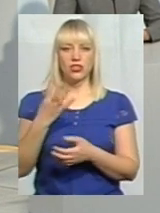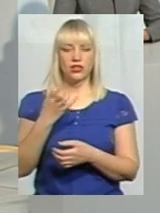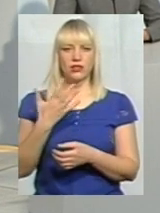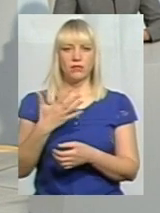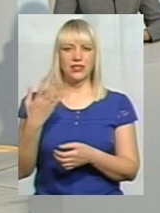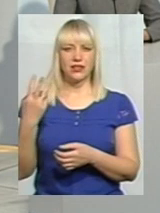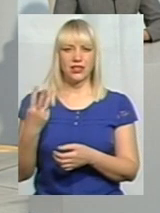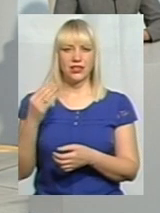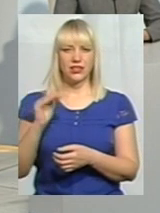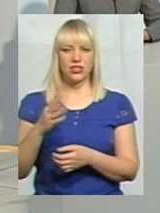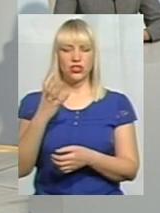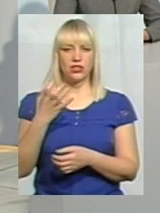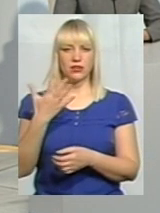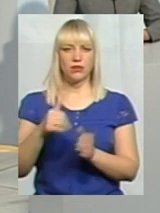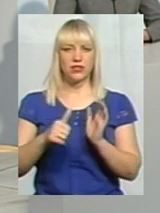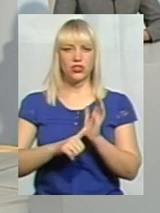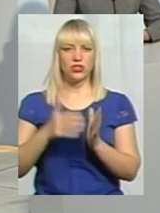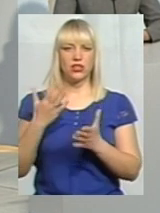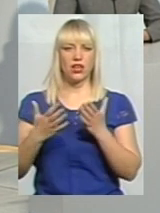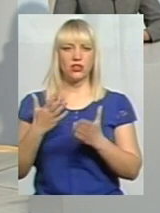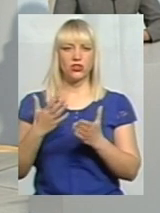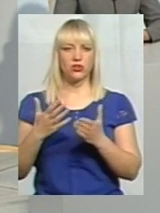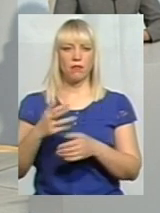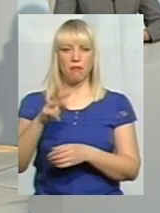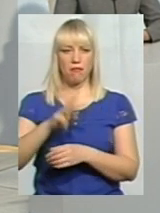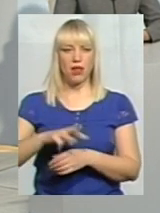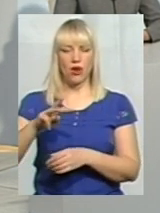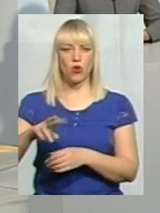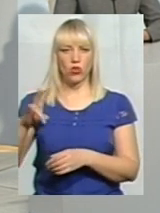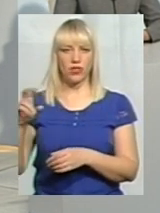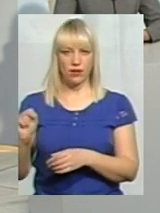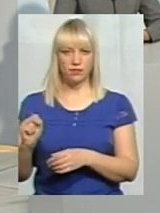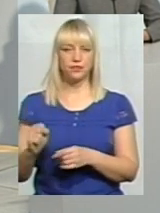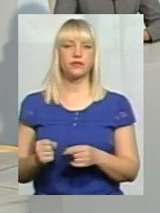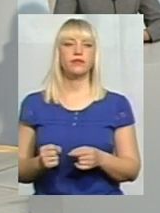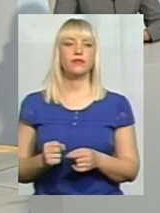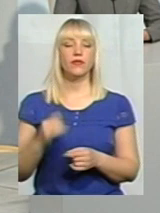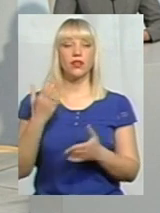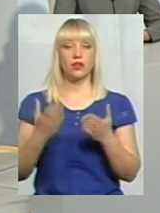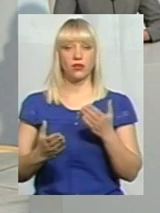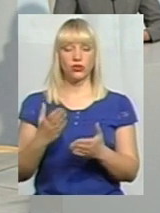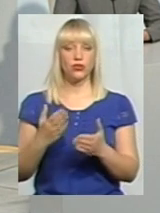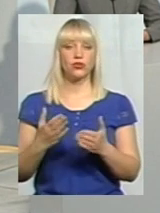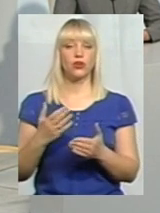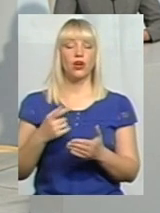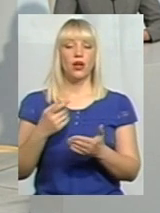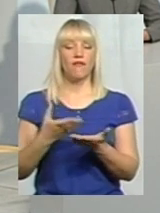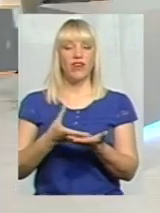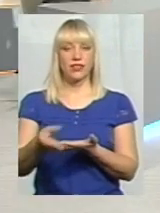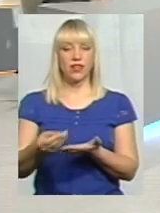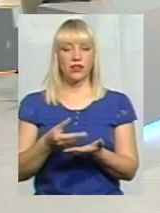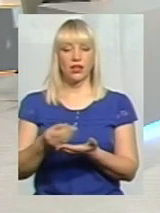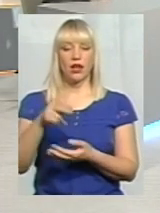956, це по загальному, якщо ми беремо... Мільйони. Мільйони, так, 453 мільйони. Якщо ми беремо видатки по